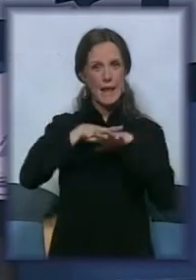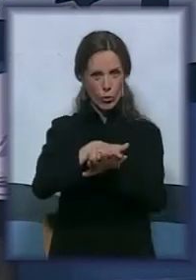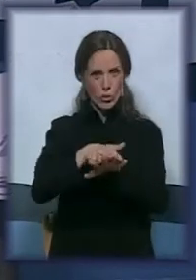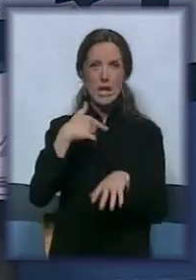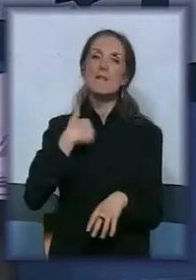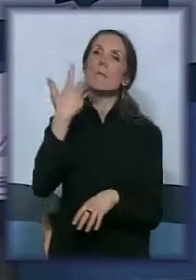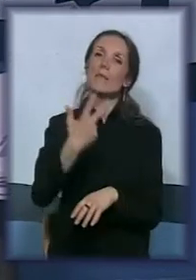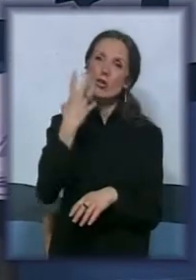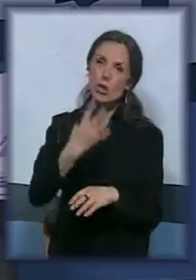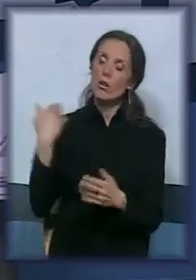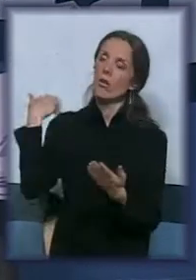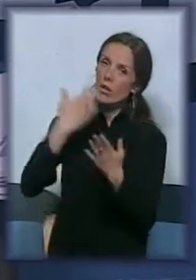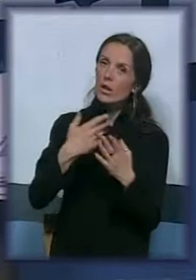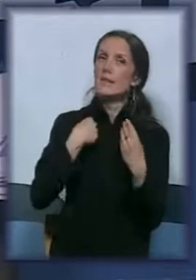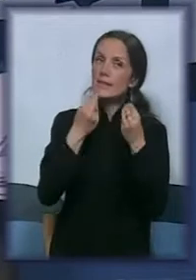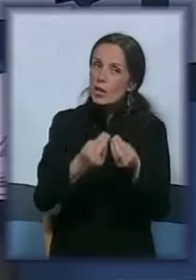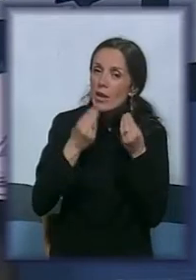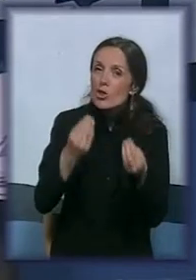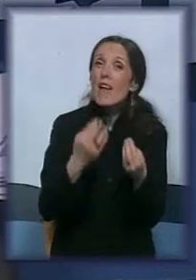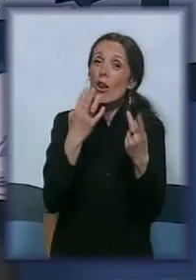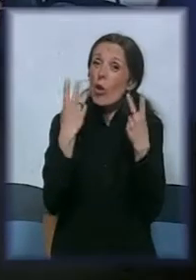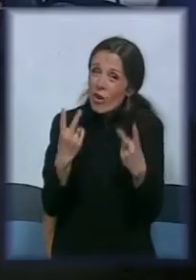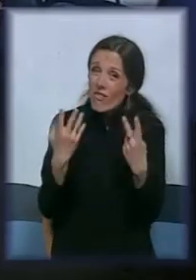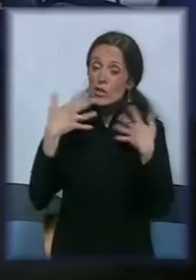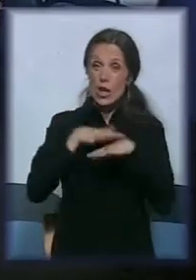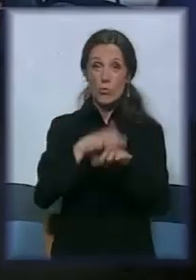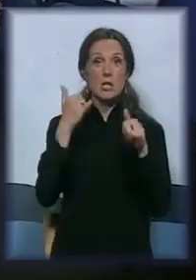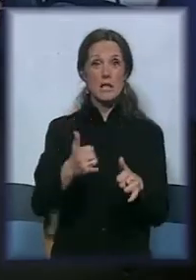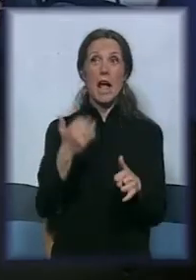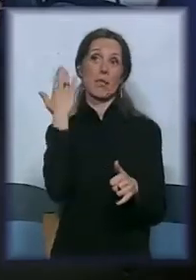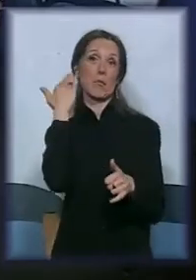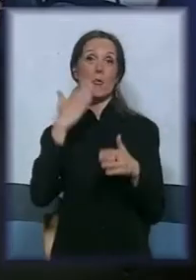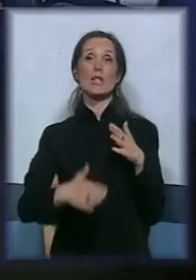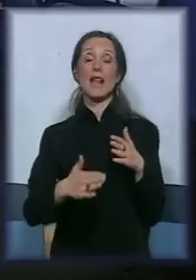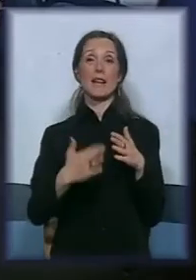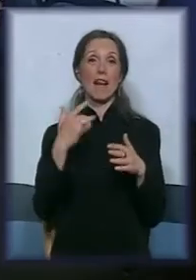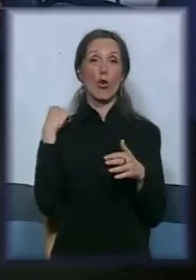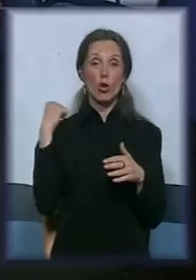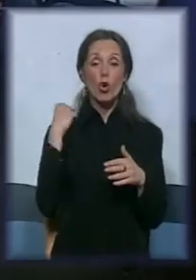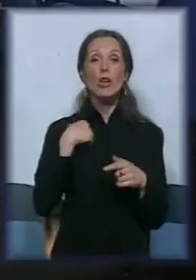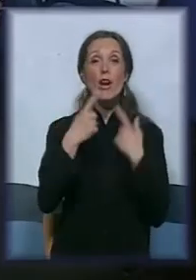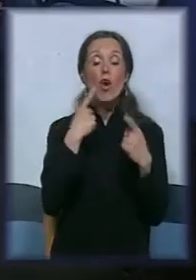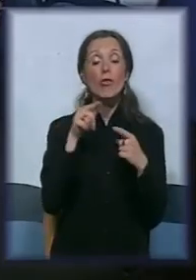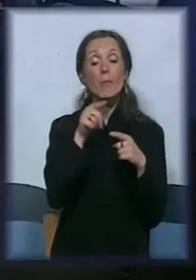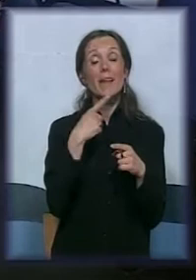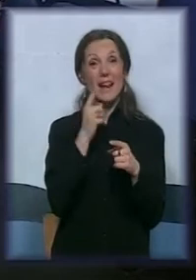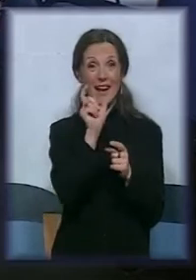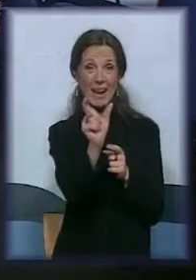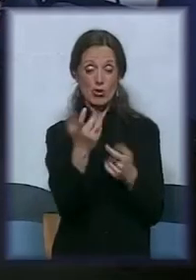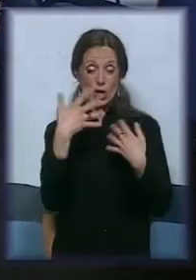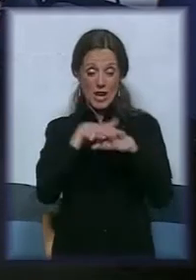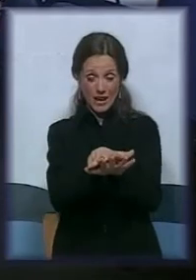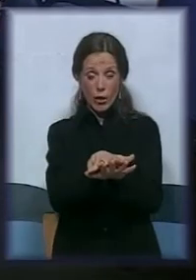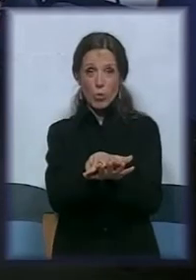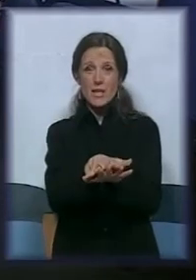objašnjavala šta je inkluzija, koliko je bitno da bude svugde. A sada, zadnjih jedno par godina, govorim da reči inkluzije ukoliko je na papiru